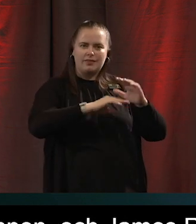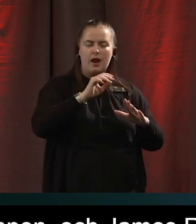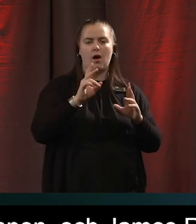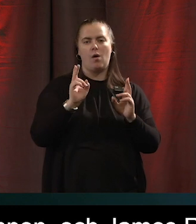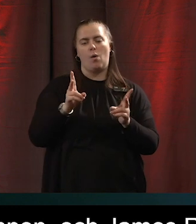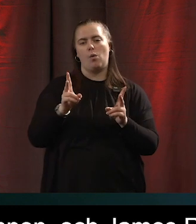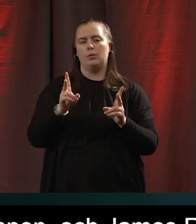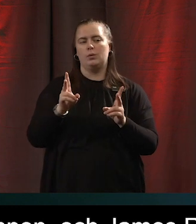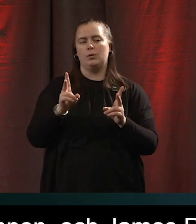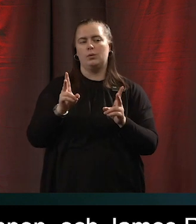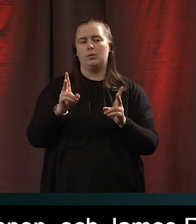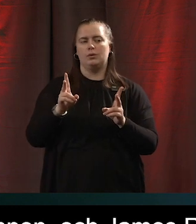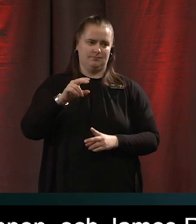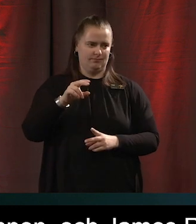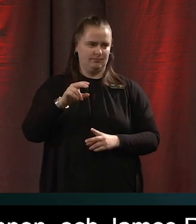många variationer på den